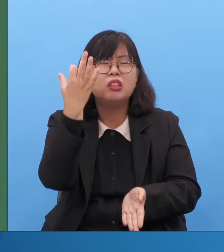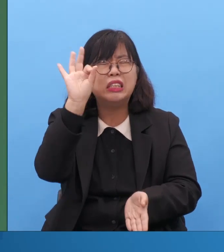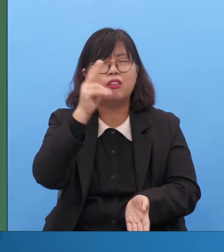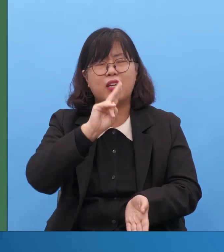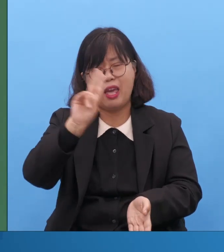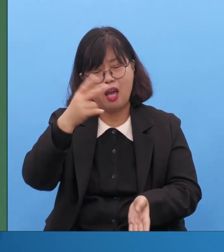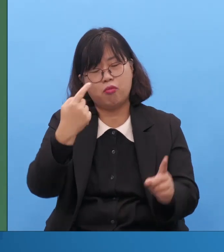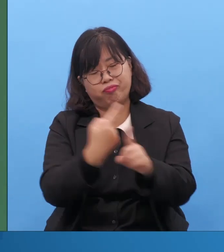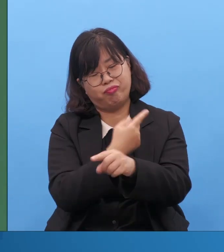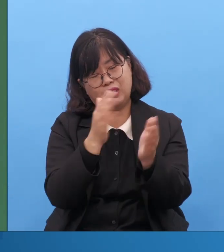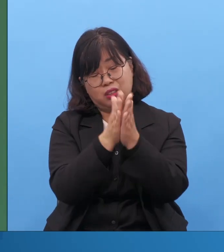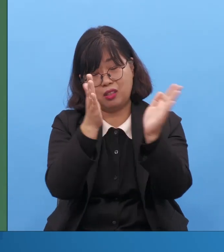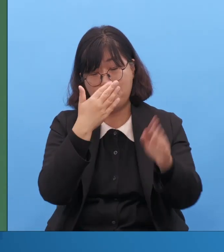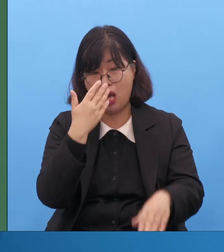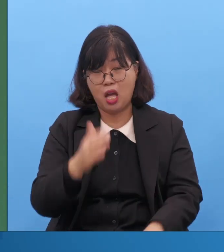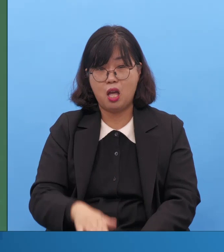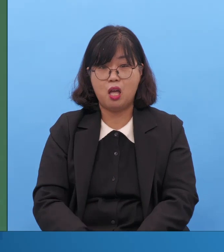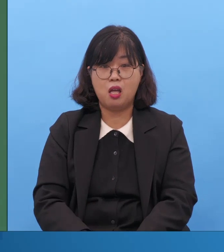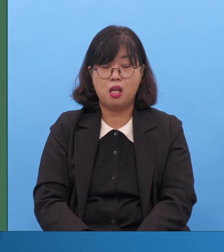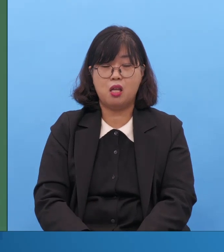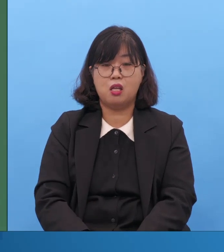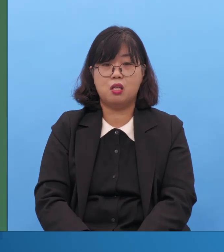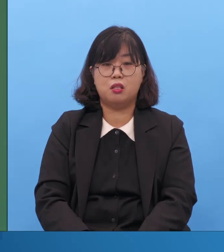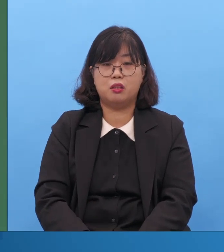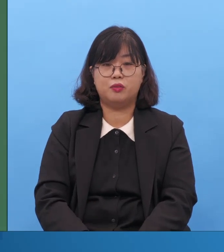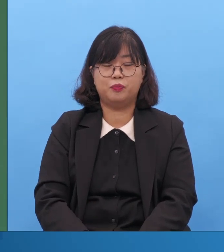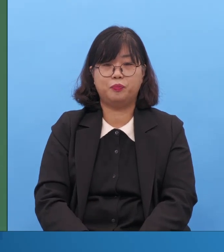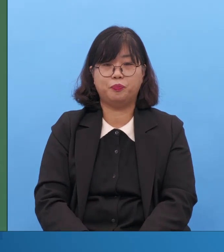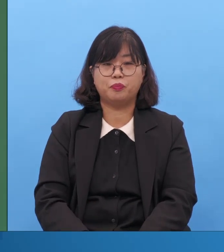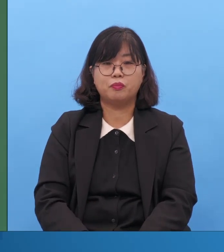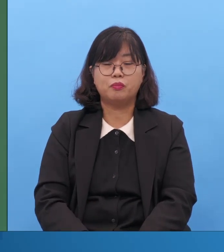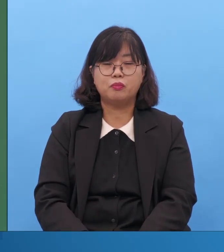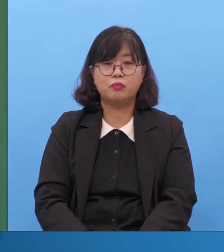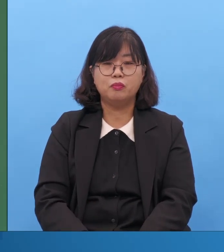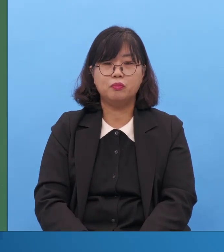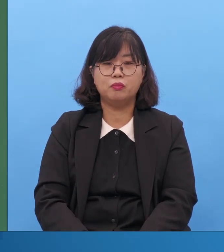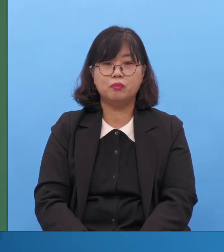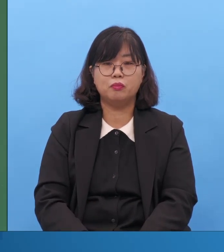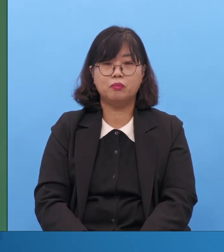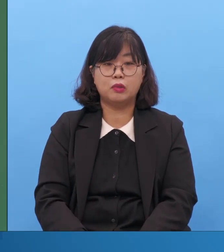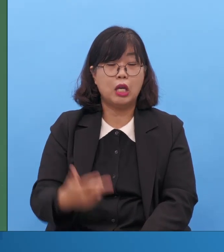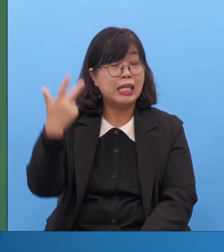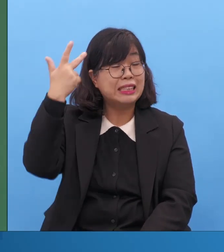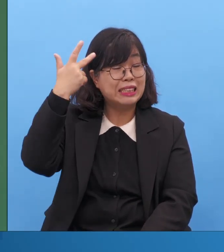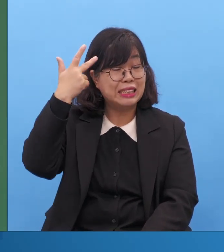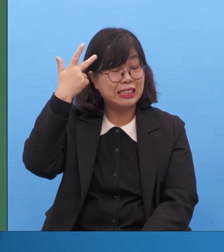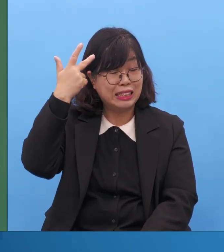아니 이거 정신병동에 입원해 있는 사람 메시지로 갔더니요